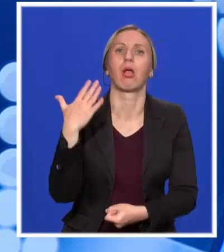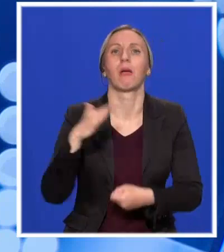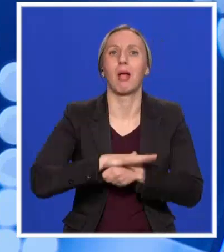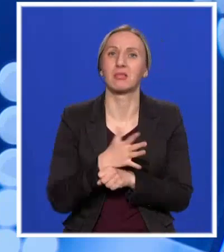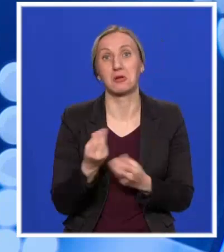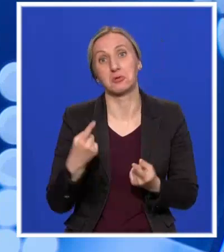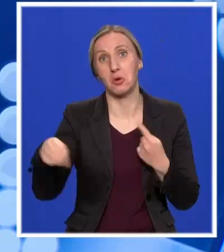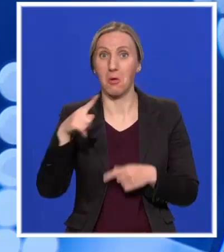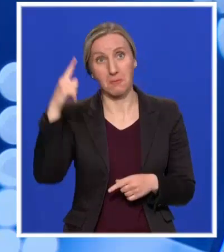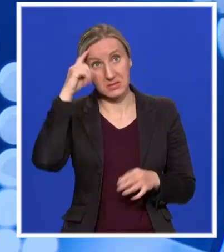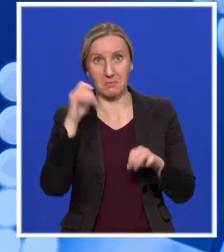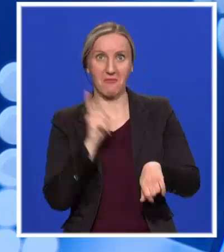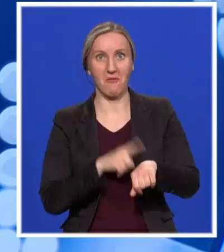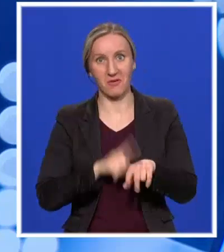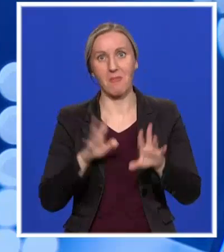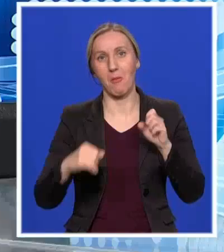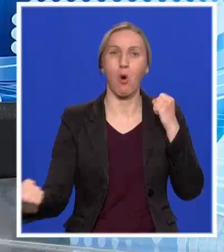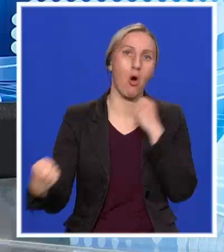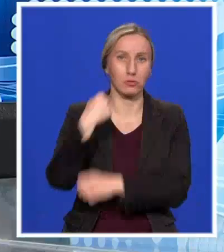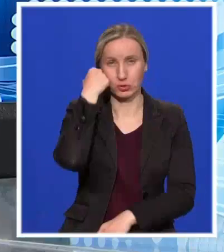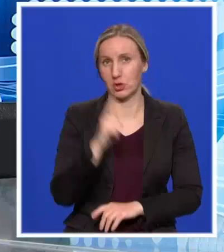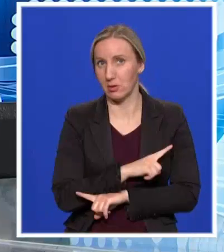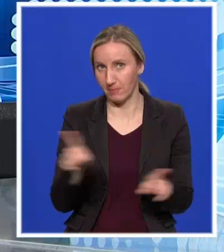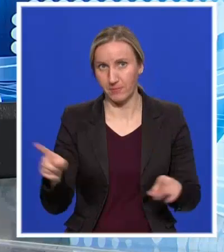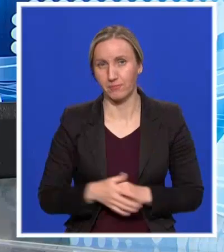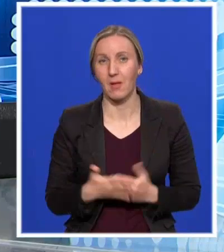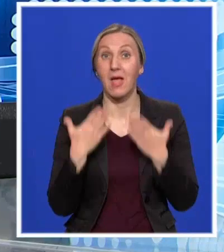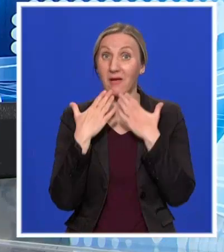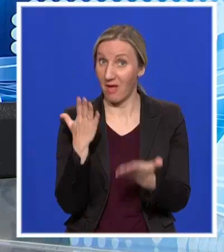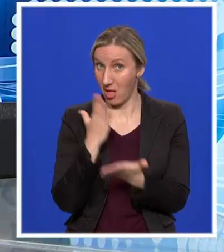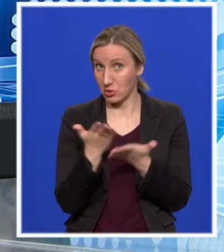čefnilo i mislije da je ovo pravo vreme da bude nasadnik. Hvala što ste bili i gost večarišnjeg delnika. što ste. Hvala